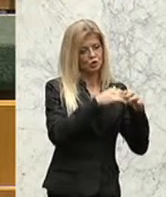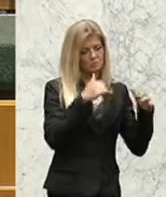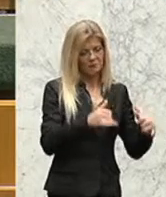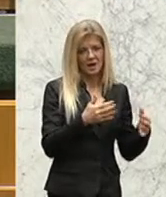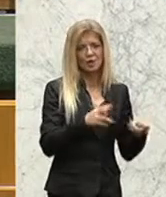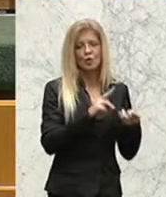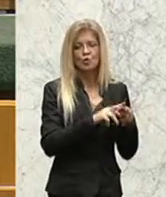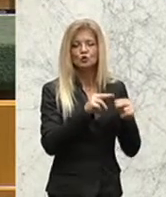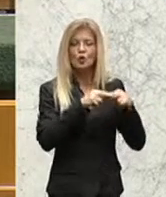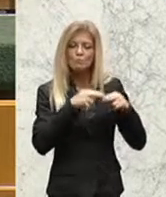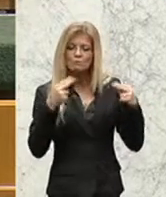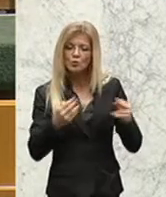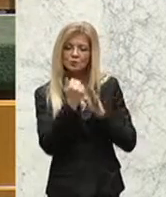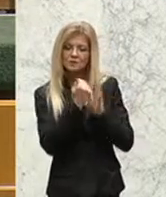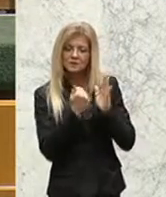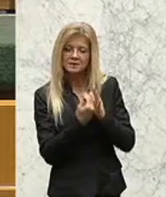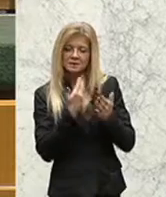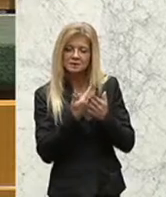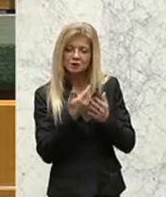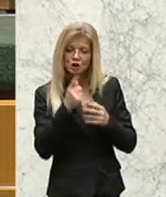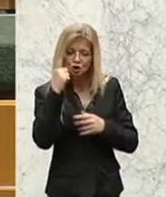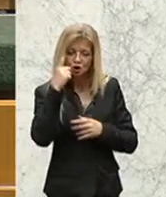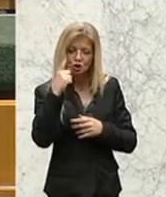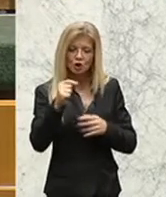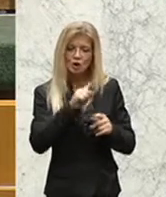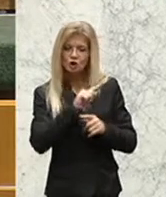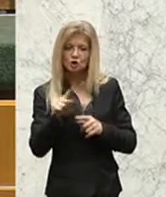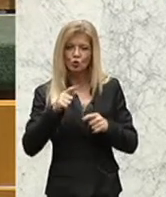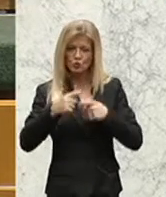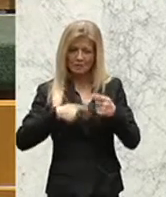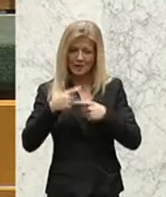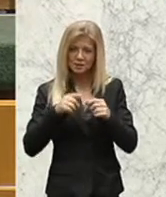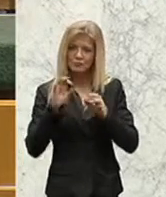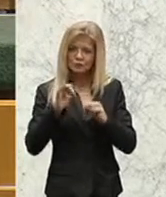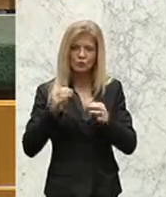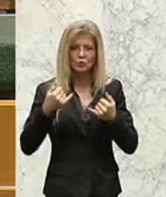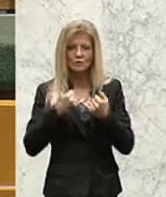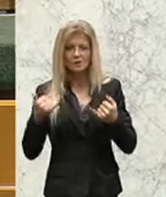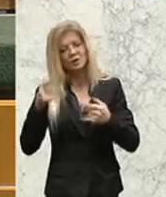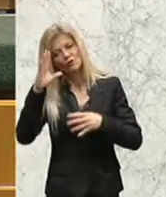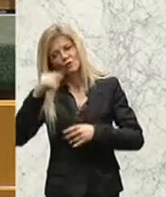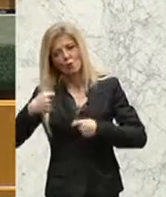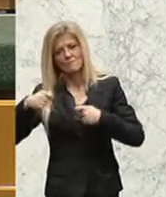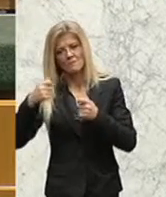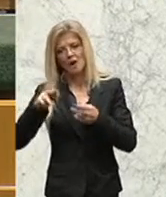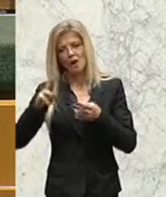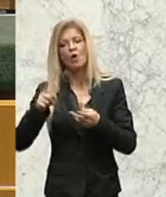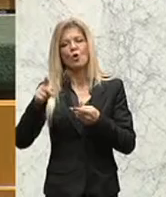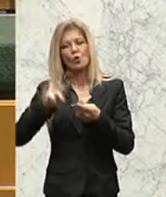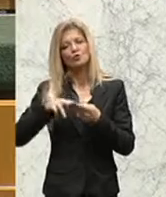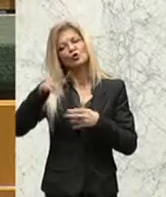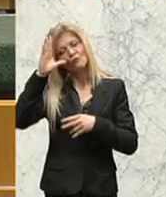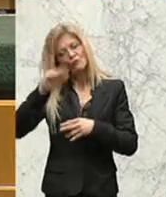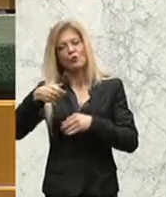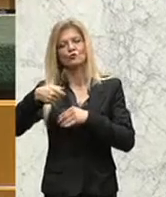Bundesgesetz über steuerliche Sondermaßnahmen zur Förderung des Wohnbaus und das Wohnungsgemeinnützigkeitsgesetz geändert werden, in